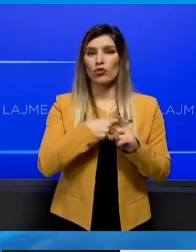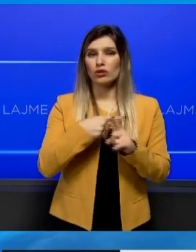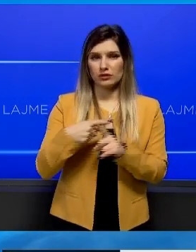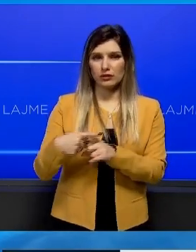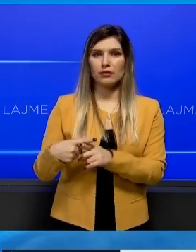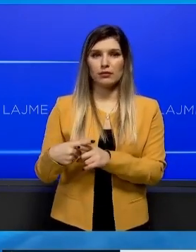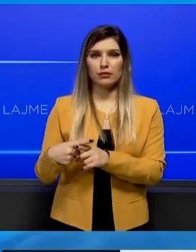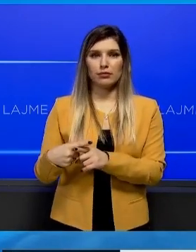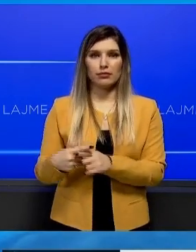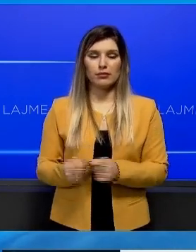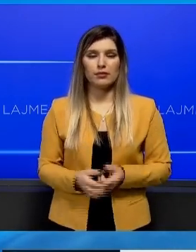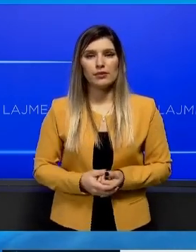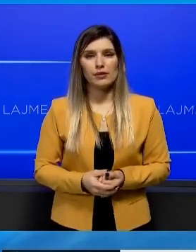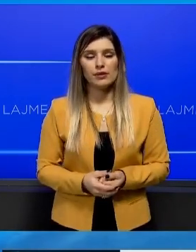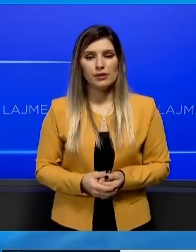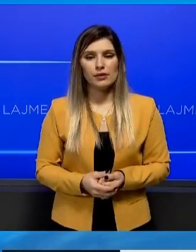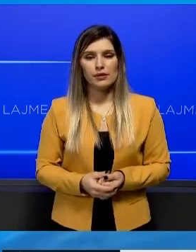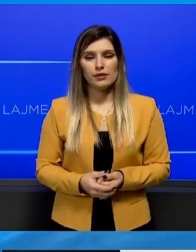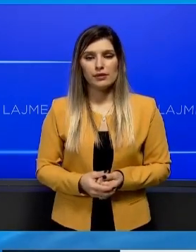reagim dhe një veprim konkret.